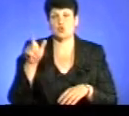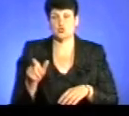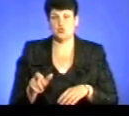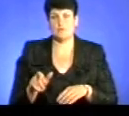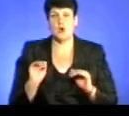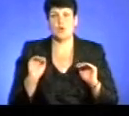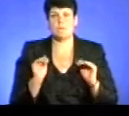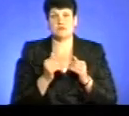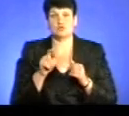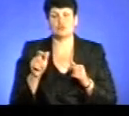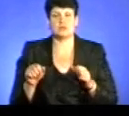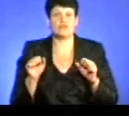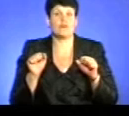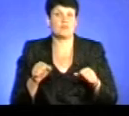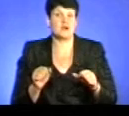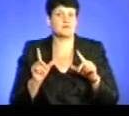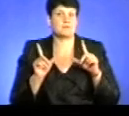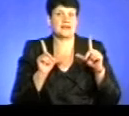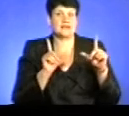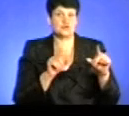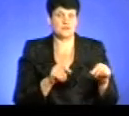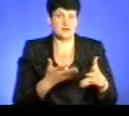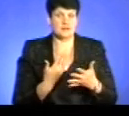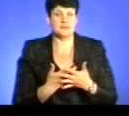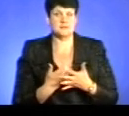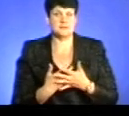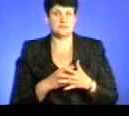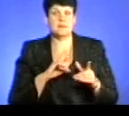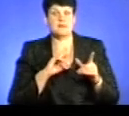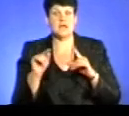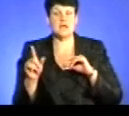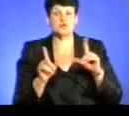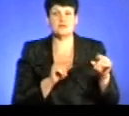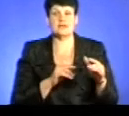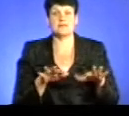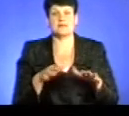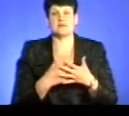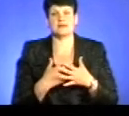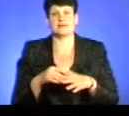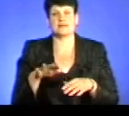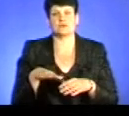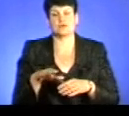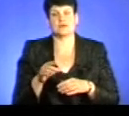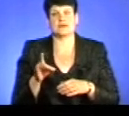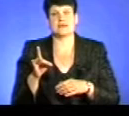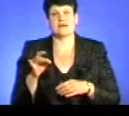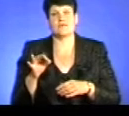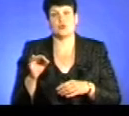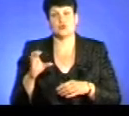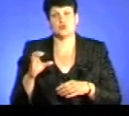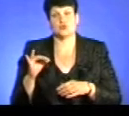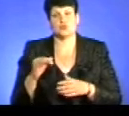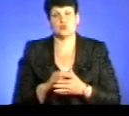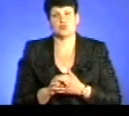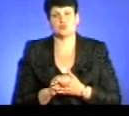обмежувати людини у праві пересування. Тобто пересування на території, наприклад, Євросоюзу. Скільки це є спеціальне